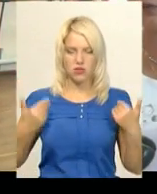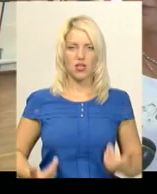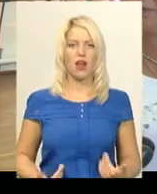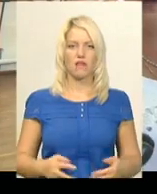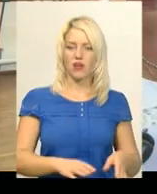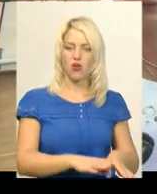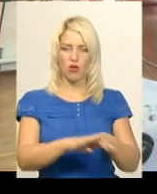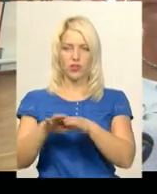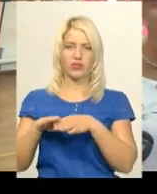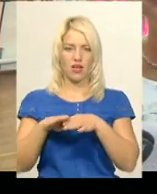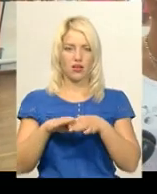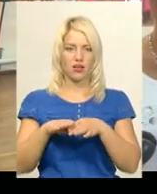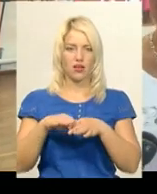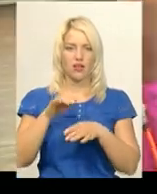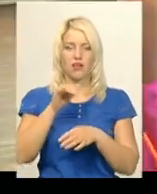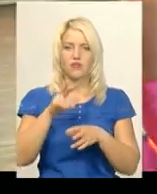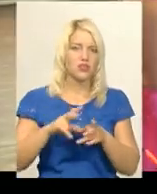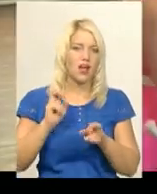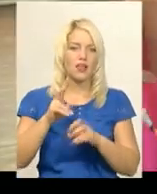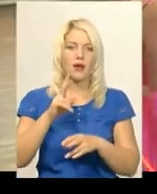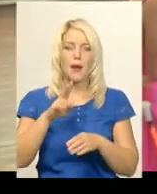однакова, вони мають бути як близнючки.